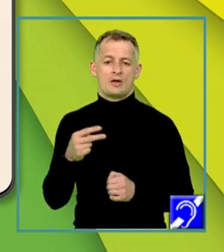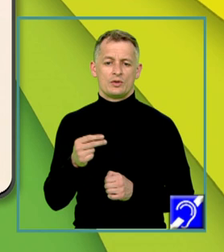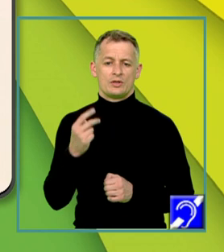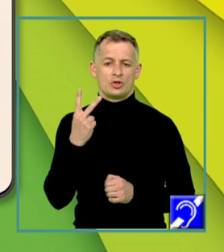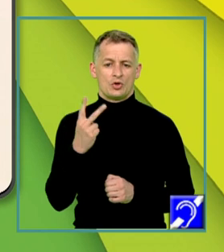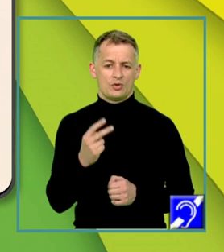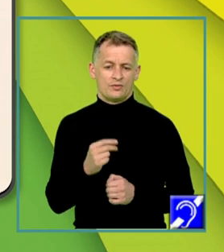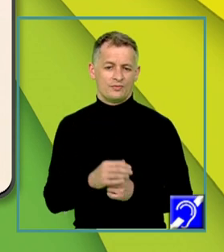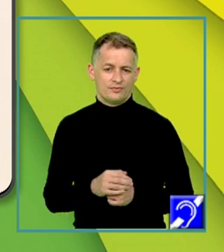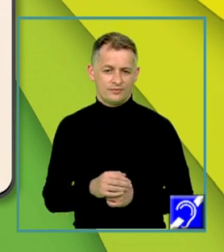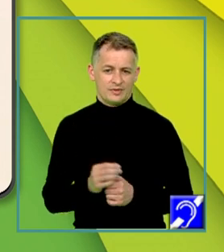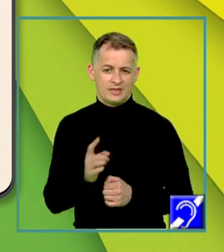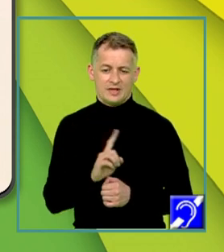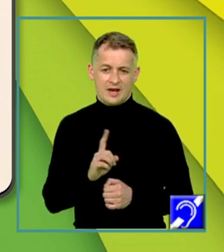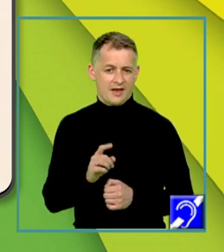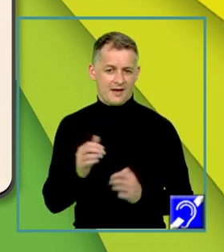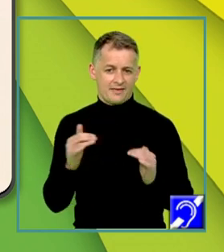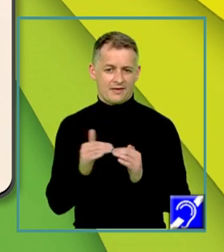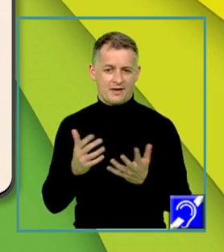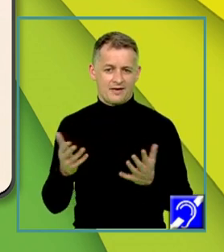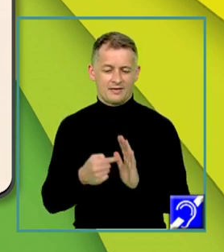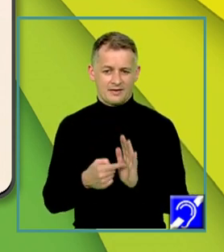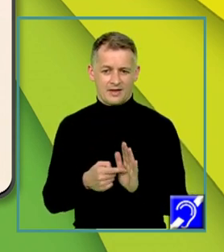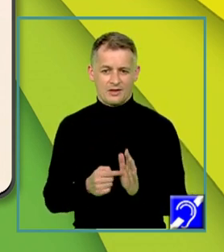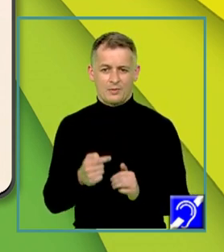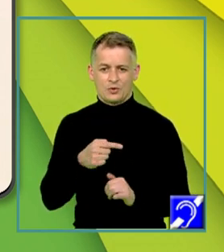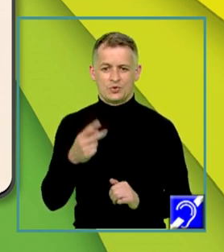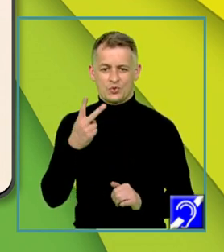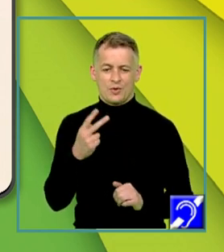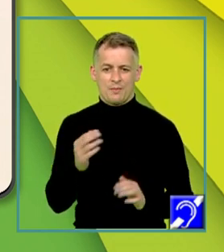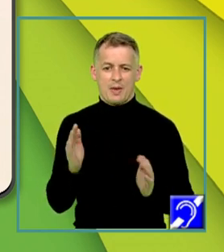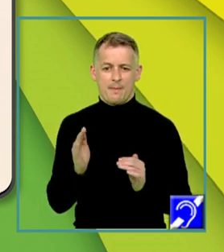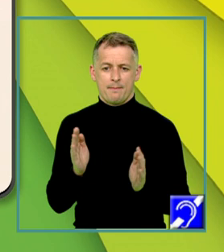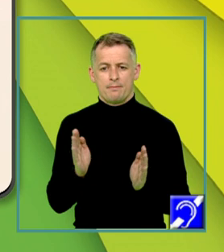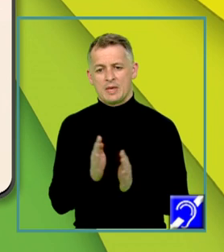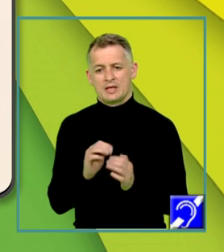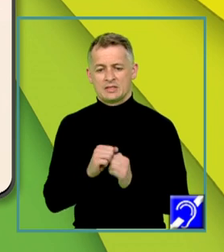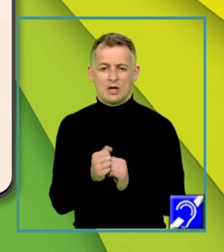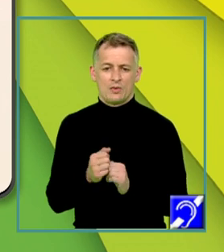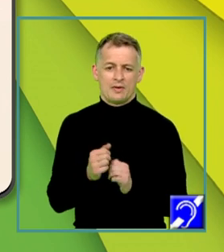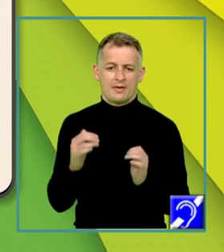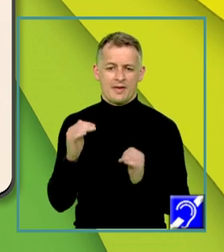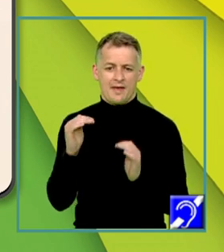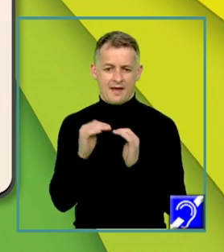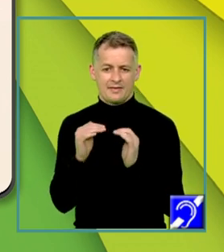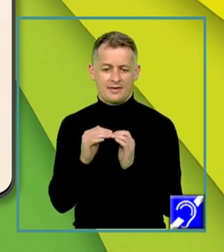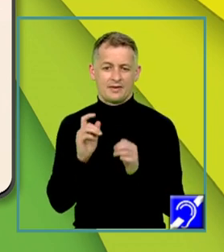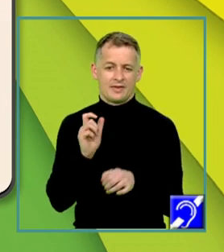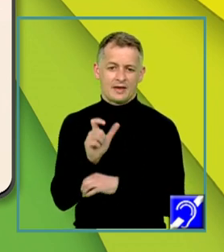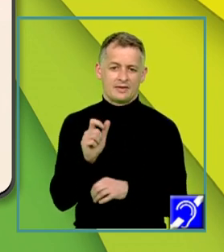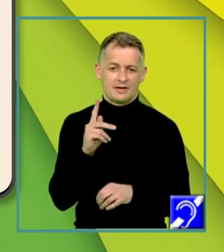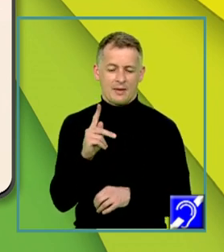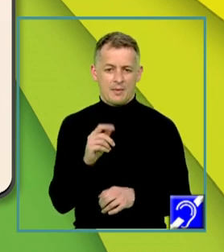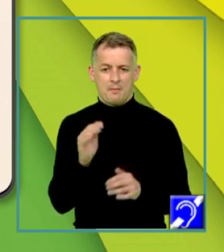inegalitatea ce este echivalentă cu minus 2 mai mic sau egal decât k mai mic sau egal decât